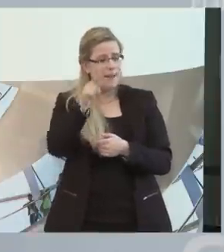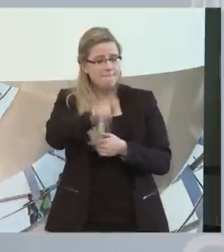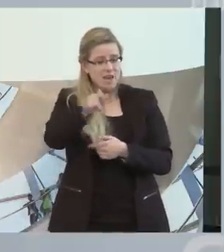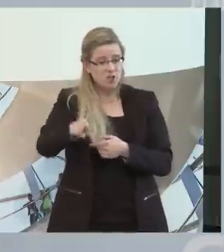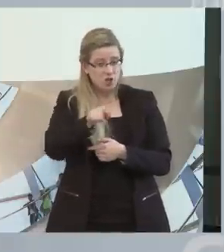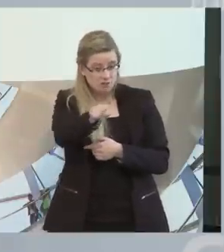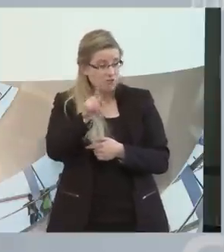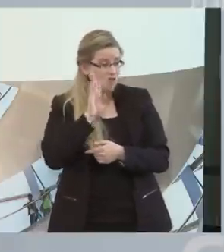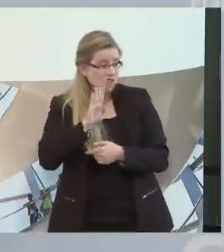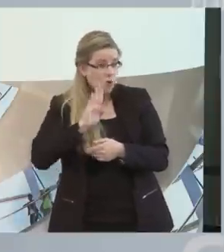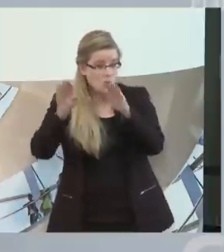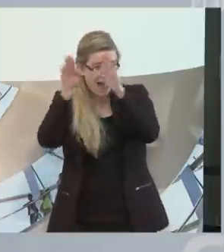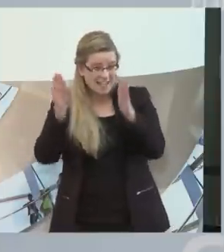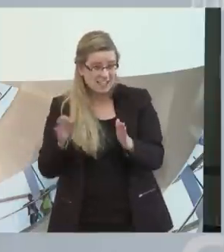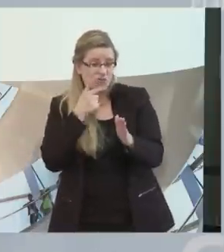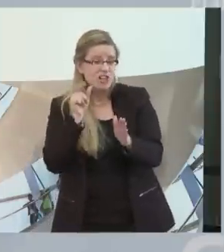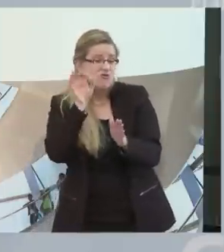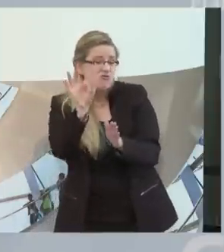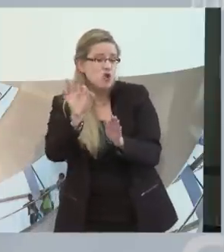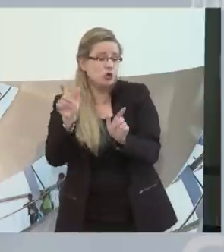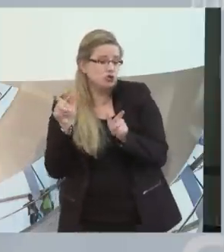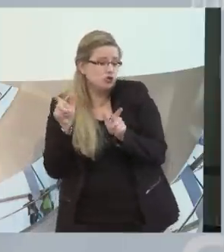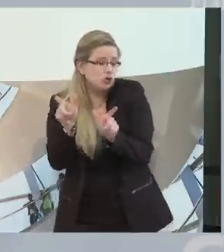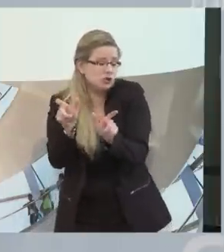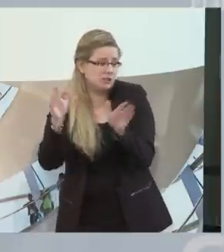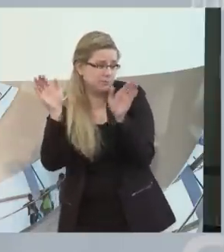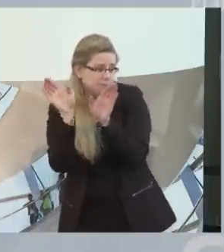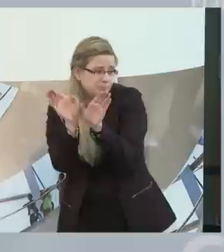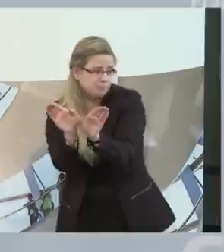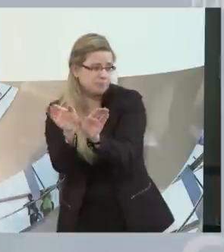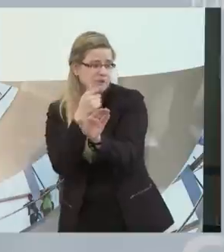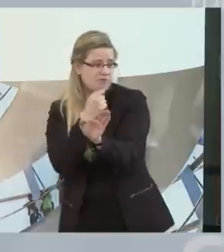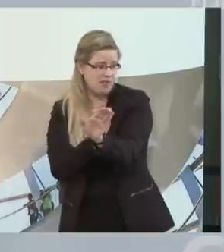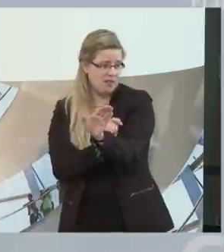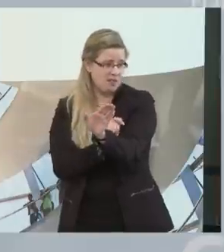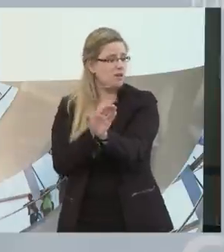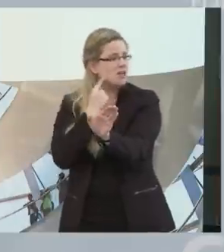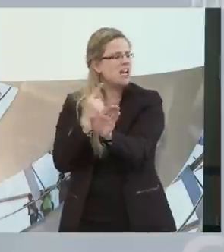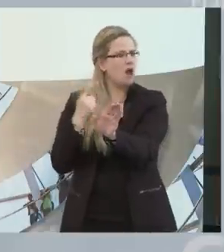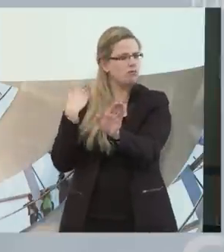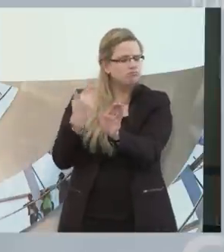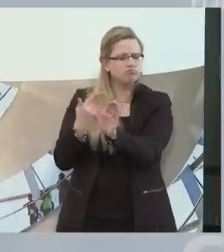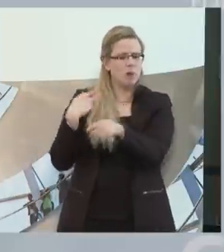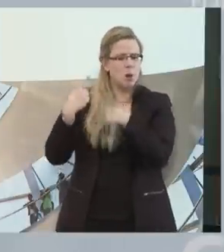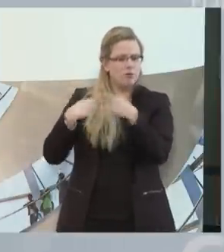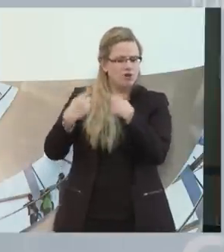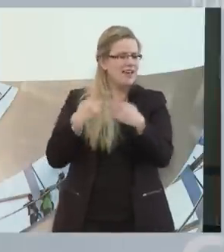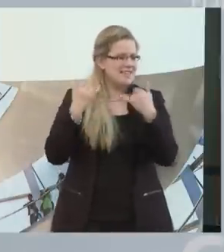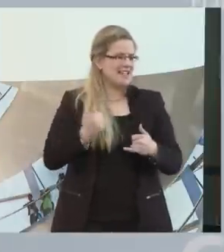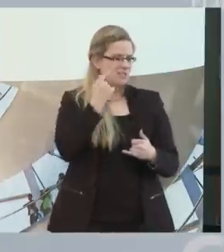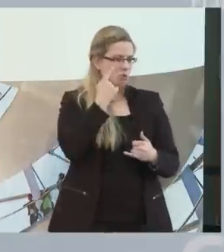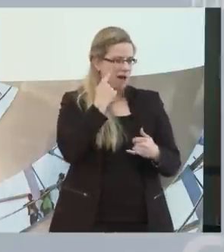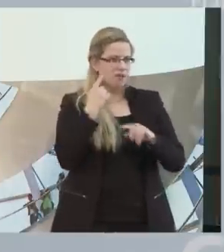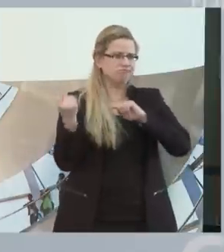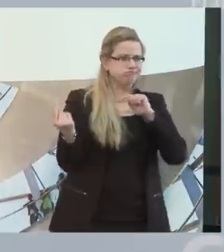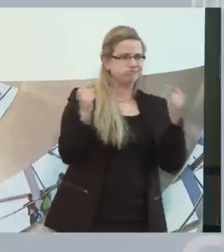die in den Einrichtungen sind. Und ich glaube, dass sich das auch alles in allem bewährt hat. Und diese Debatte wird natürlich zur Zeit auch ein bisschen